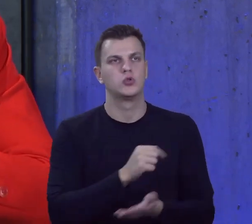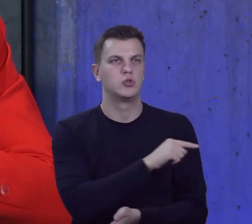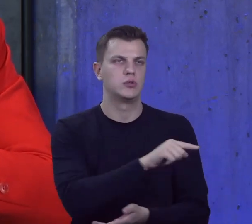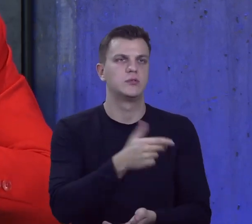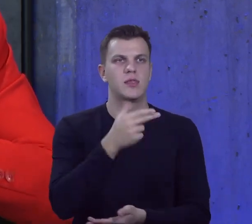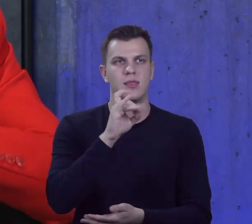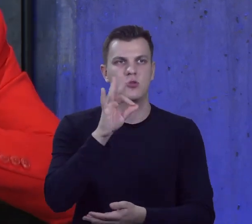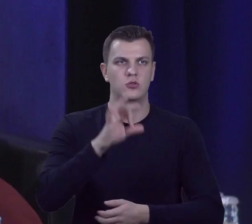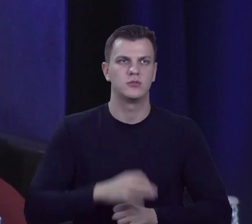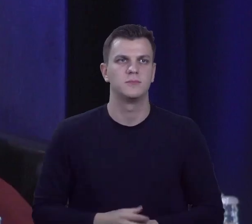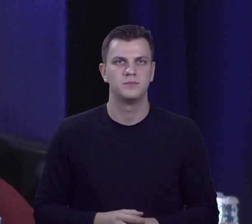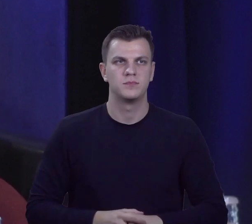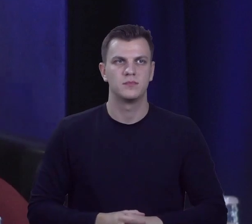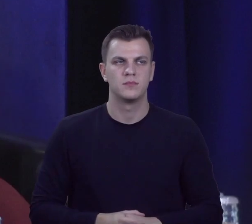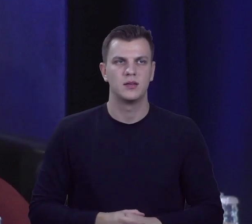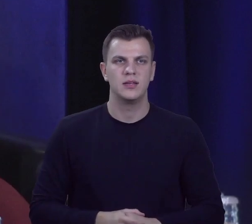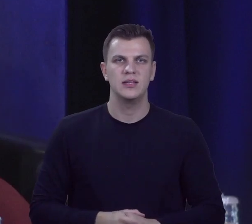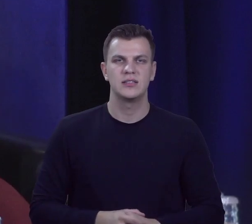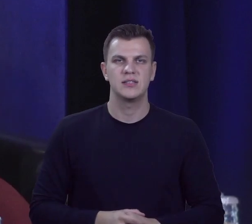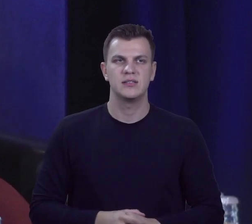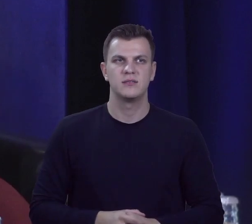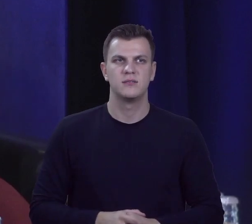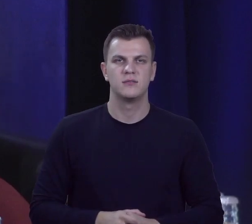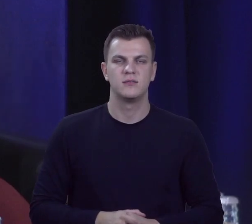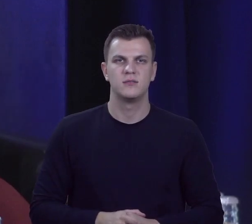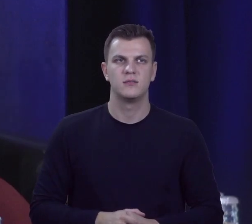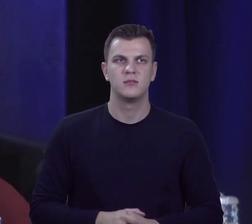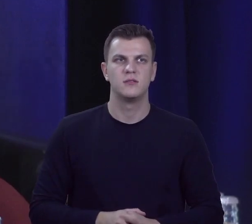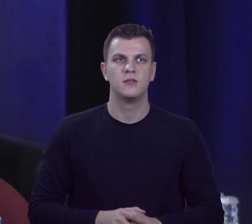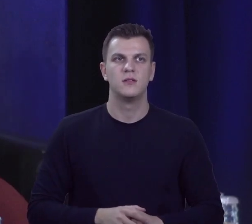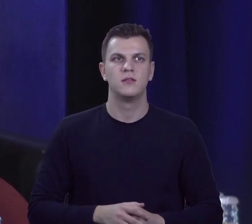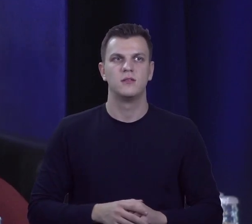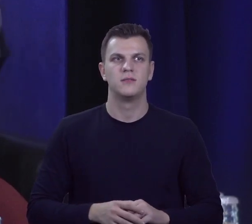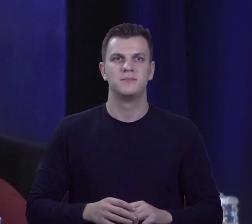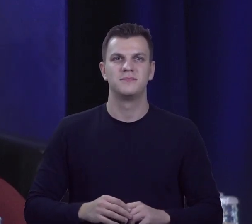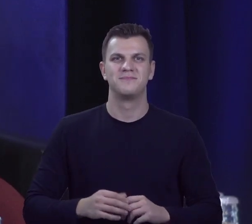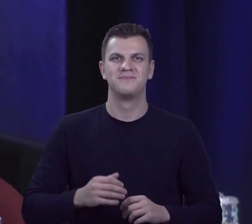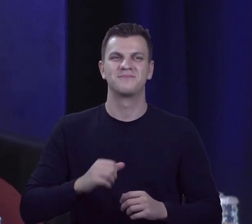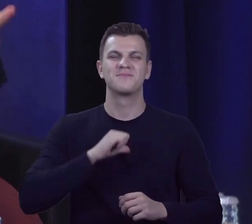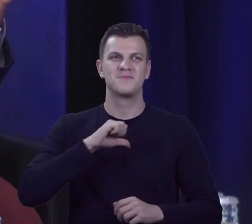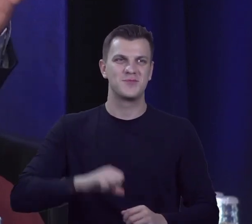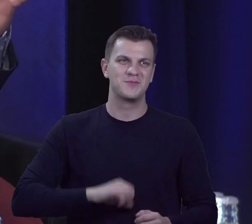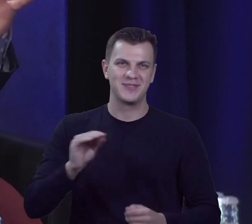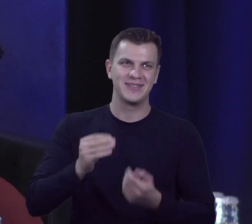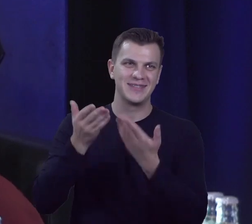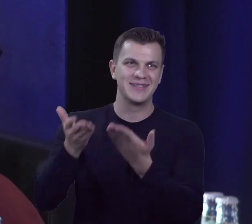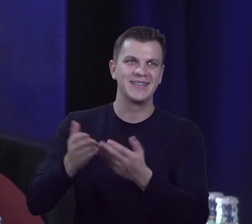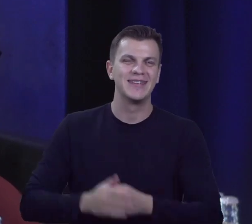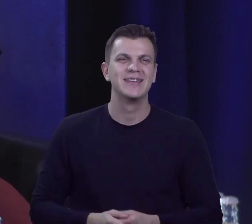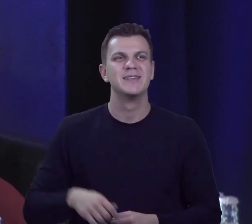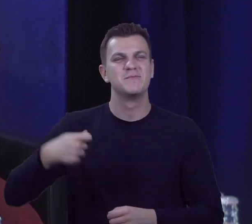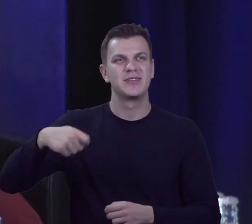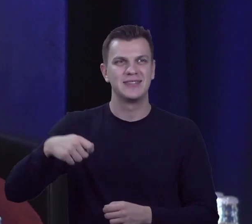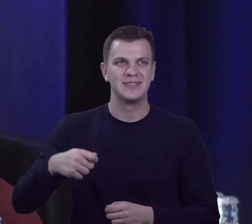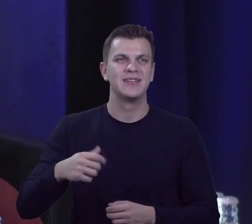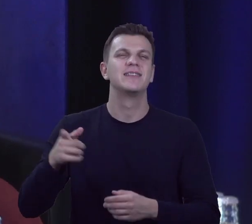NGOs. To tak. Panie burmistrzu, jeszcze do pana burmistrza, panów prezydentów zostawię